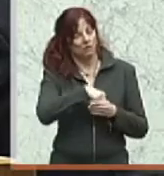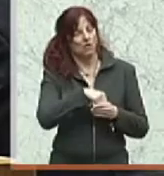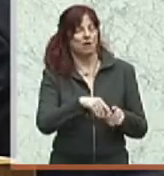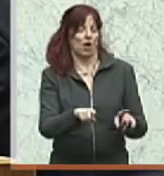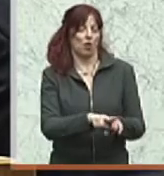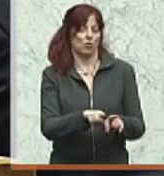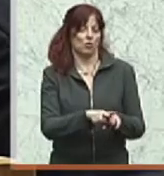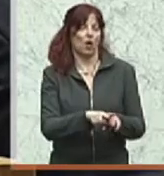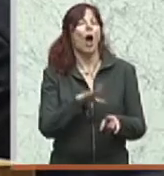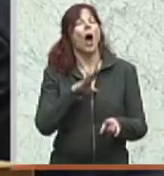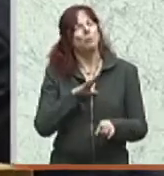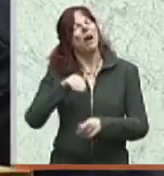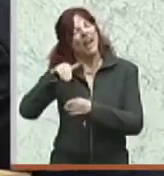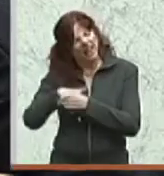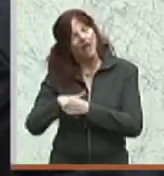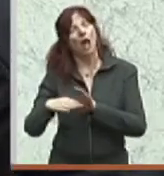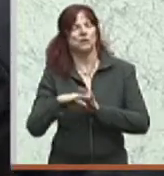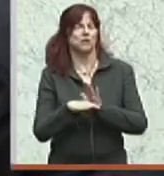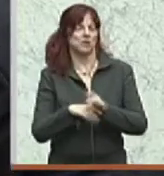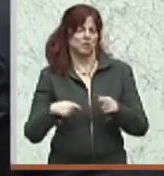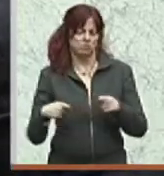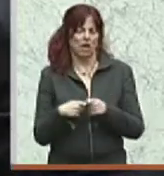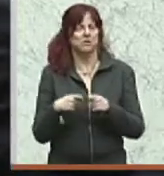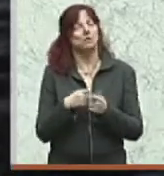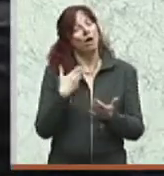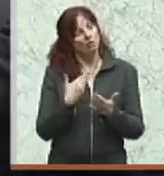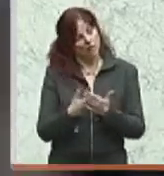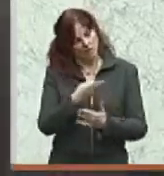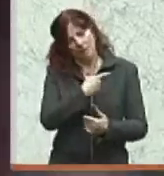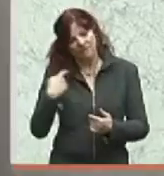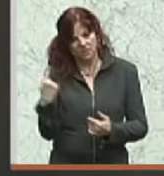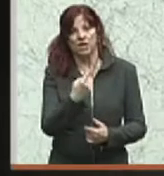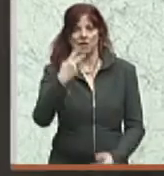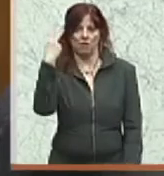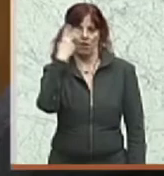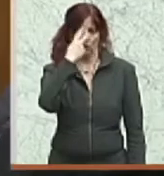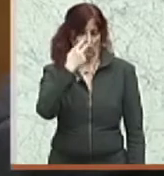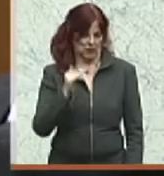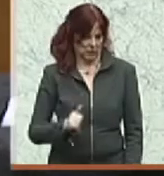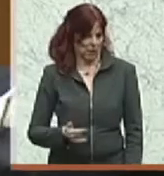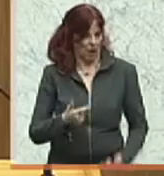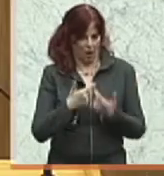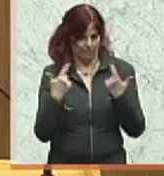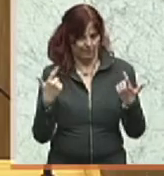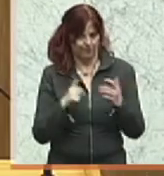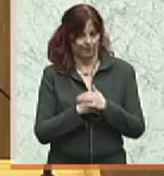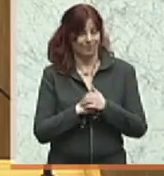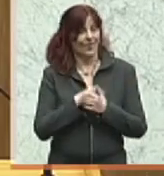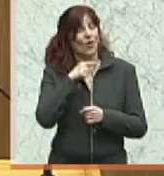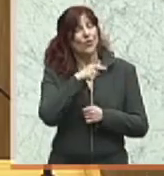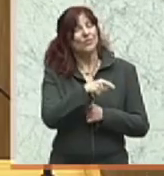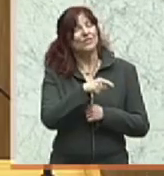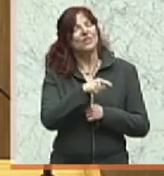Und von daher war es für uns keine Frage, dass wir dem zustimmen werden. Und dieses Tabuthema